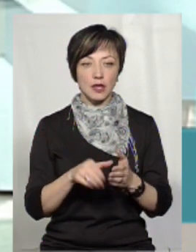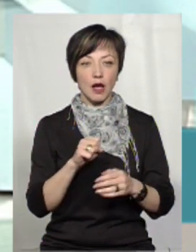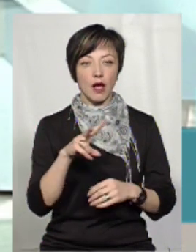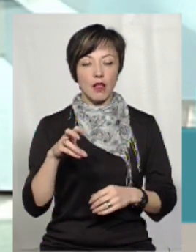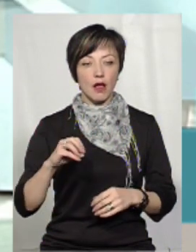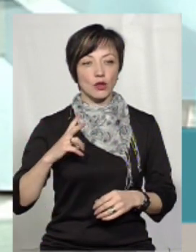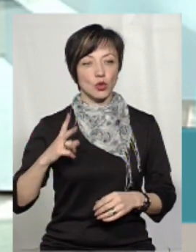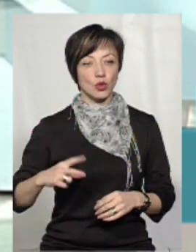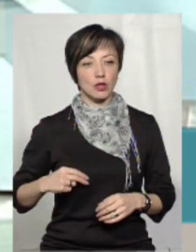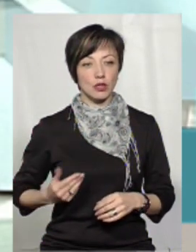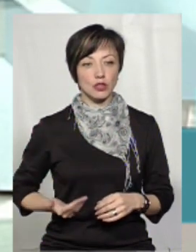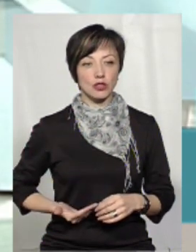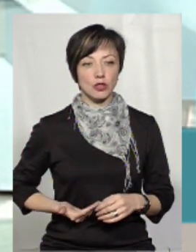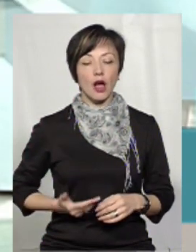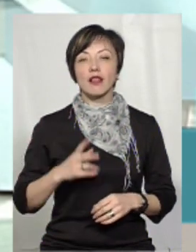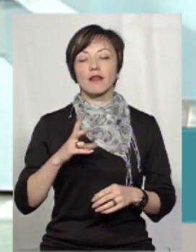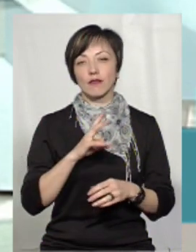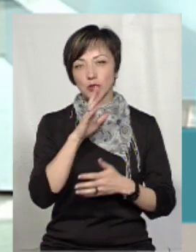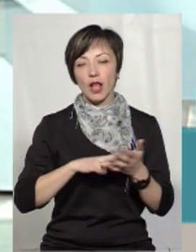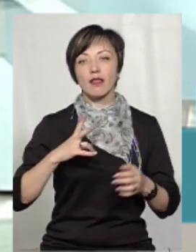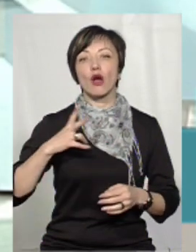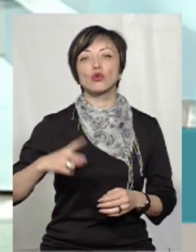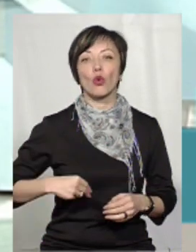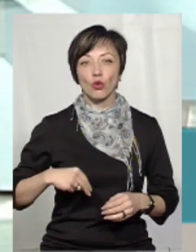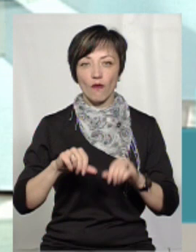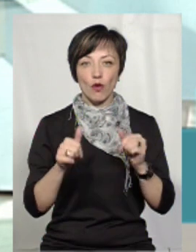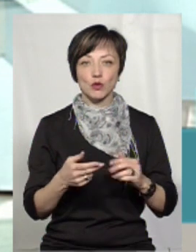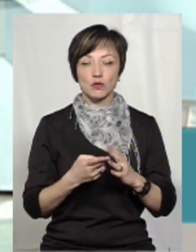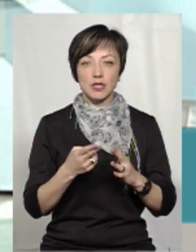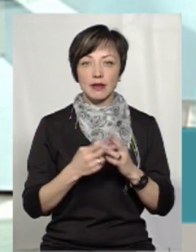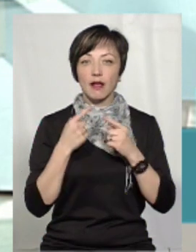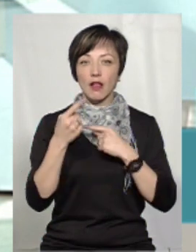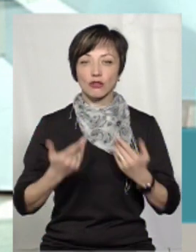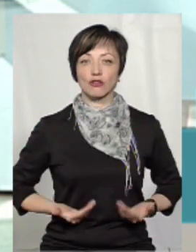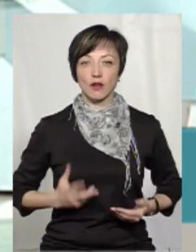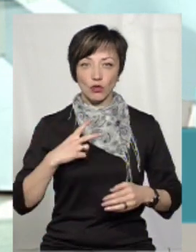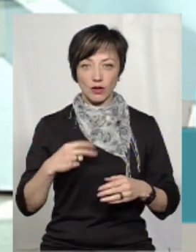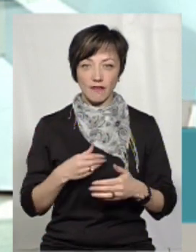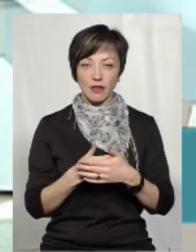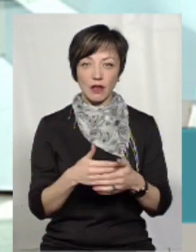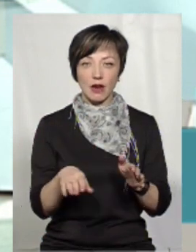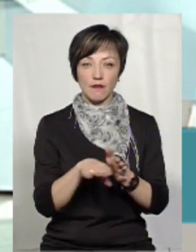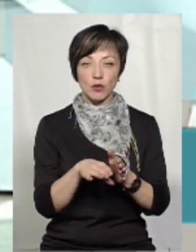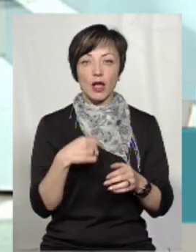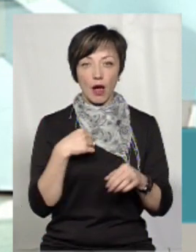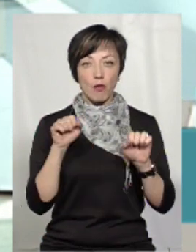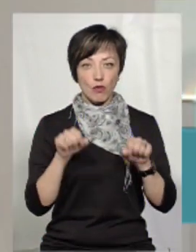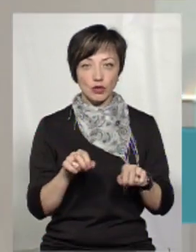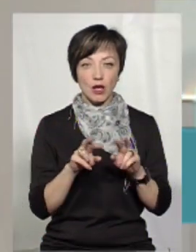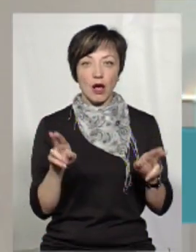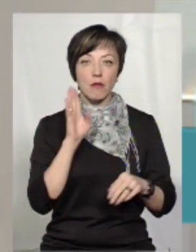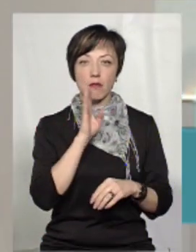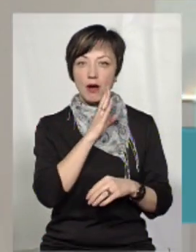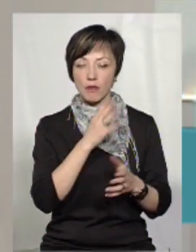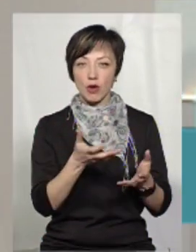донька живе трохи далеко із маленькою дитиною в декреті зараз. Чи можу я, як мама,